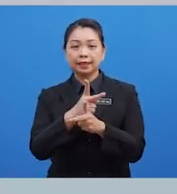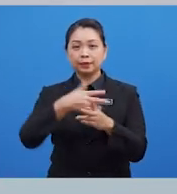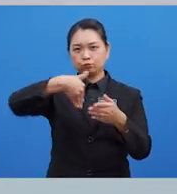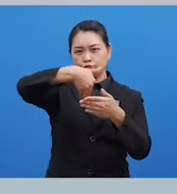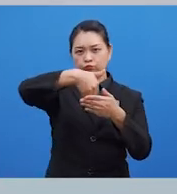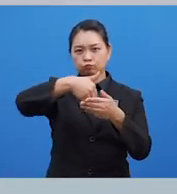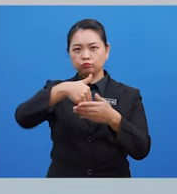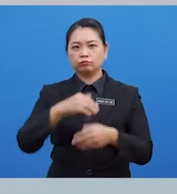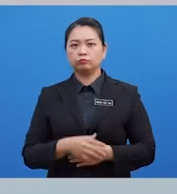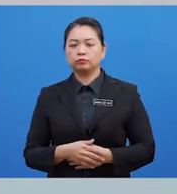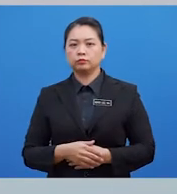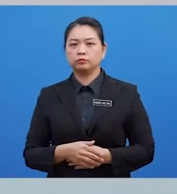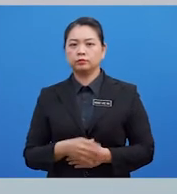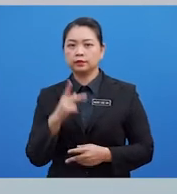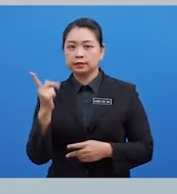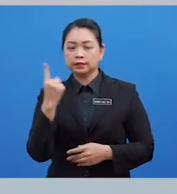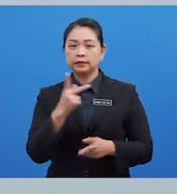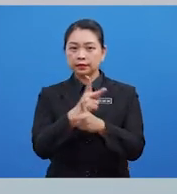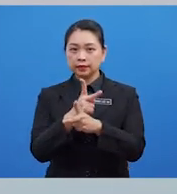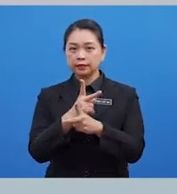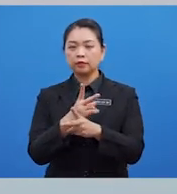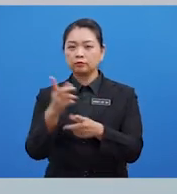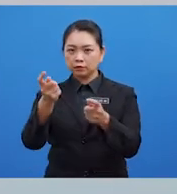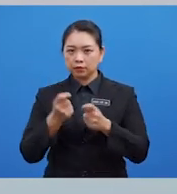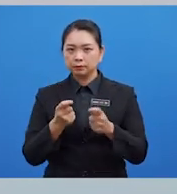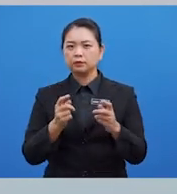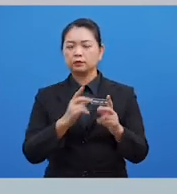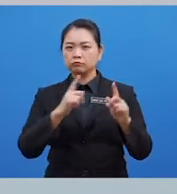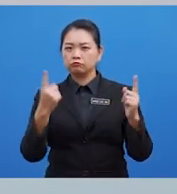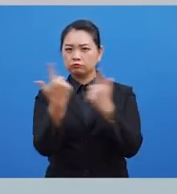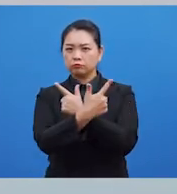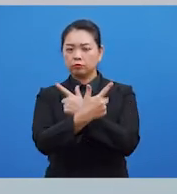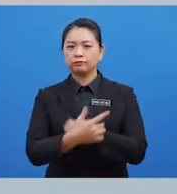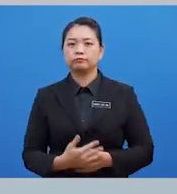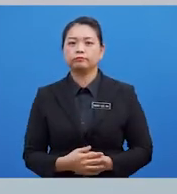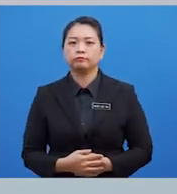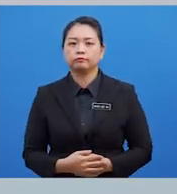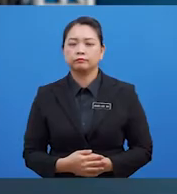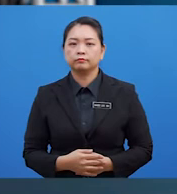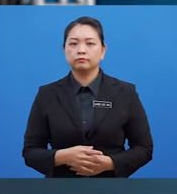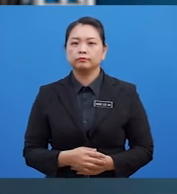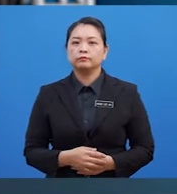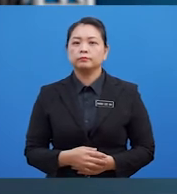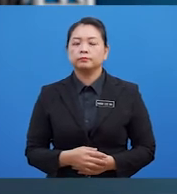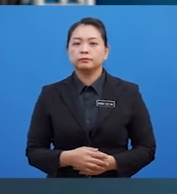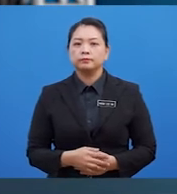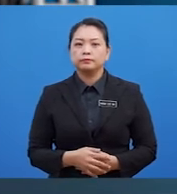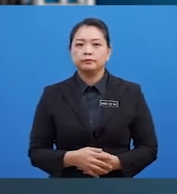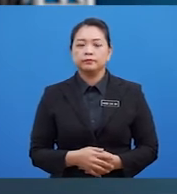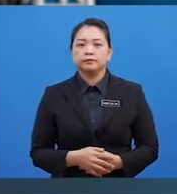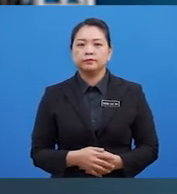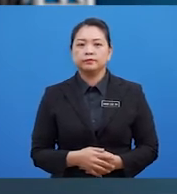Dan Disipatkan Pemelawan Atau Menerima Serangan Dalam Sukan Badminton Begitulah Tadi